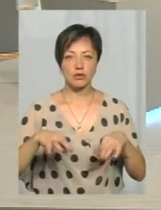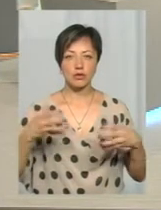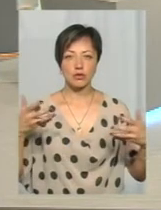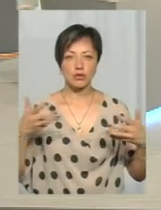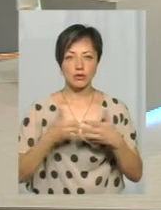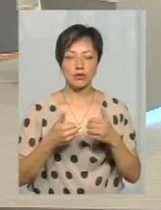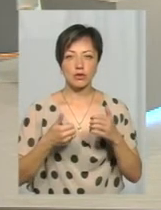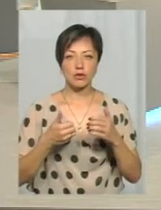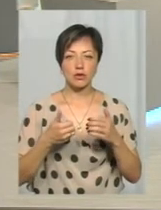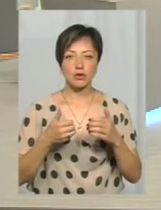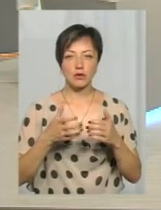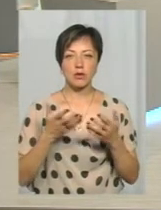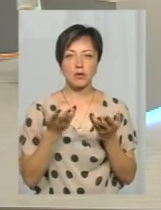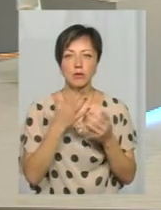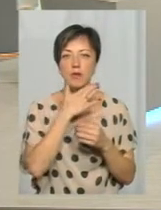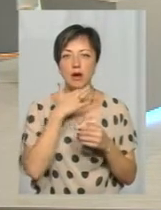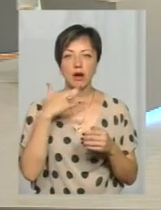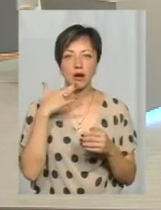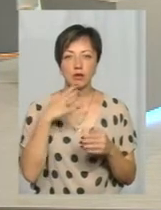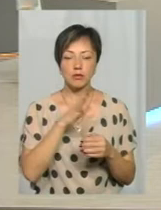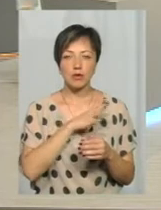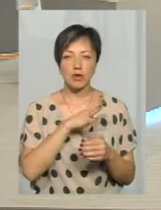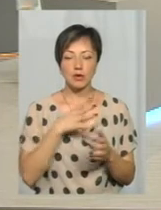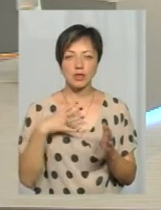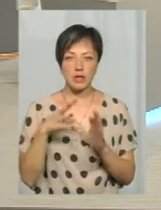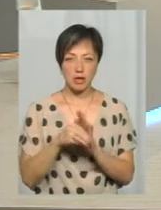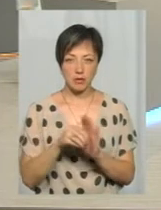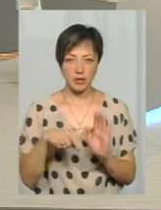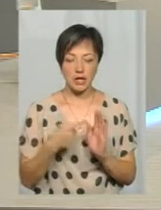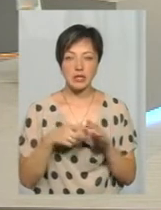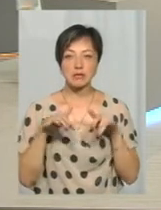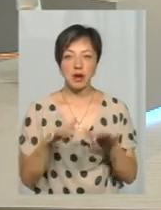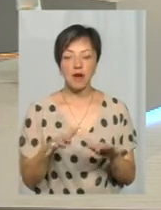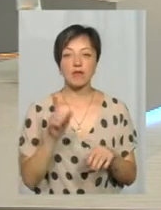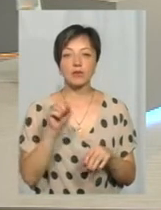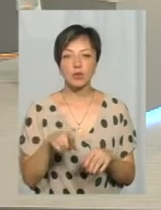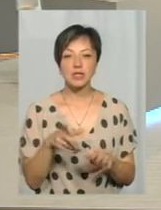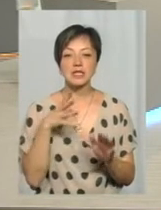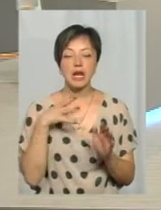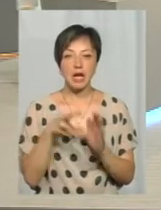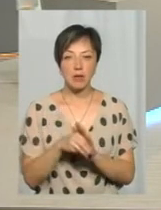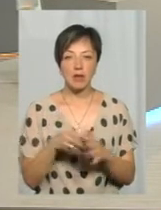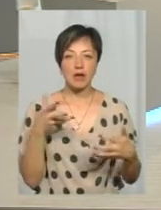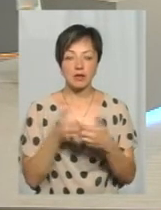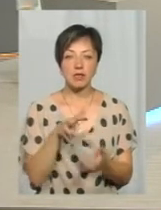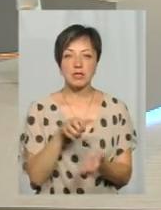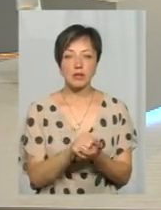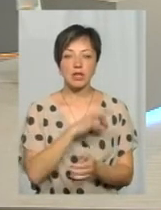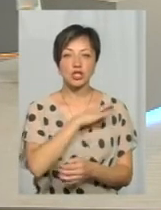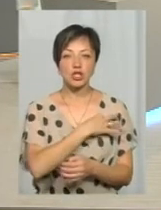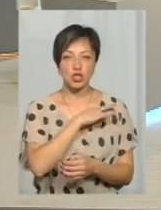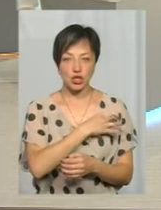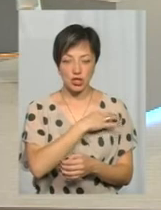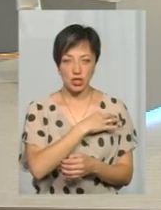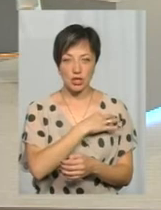скільки було загиблих? Дивіться, справа в тому, що загиблими ДТП займаються слідчі.